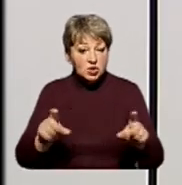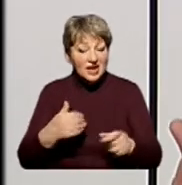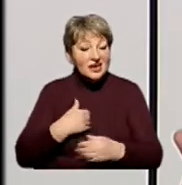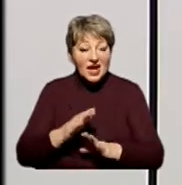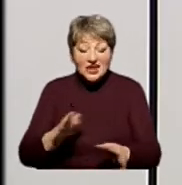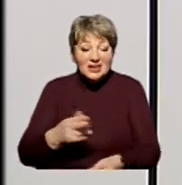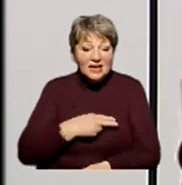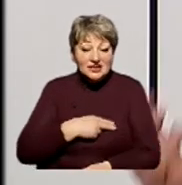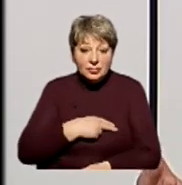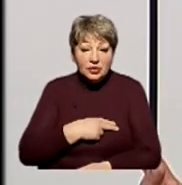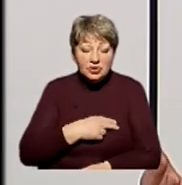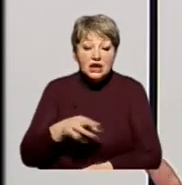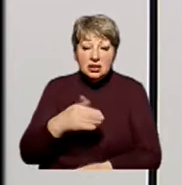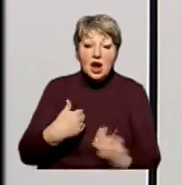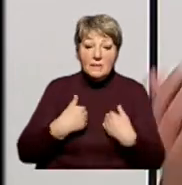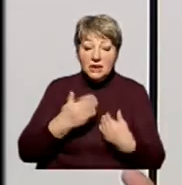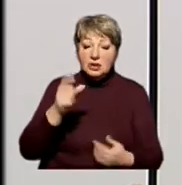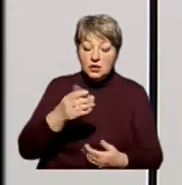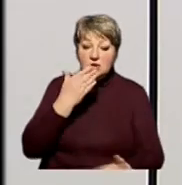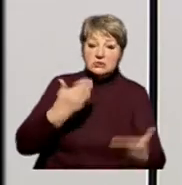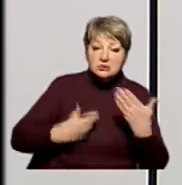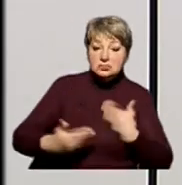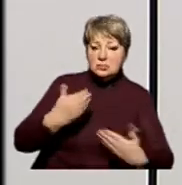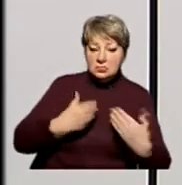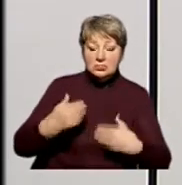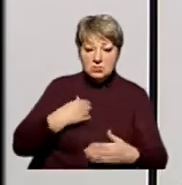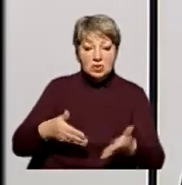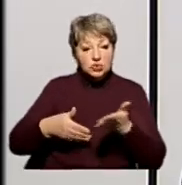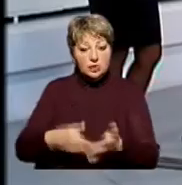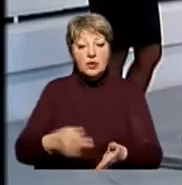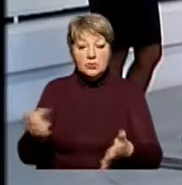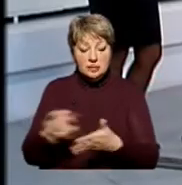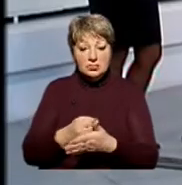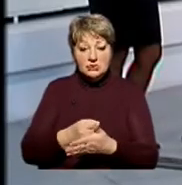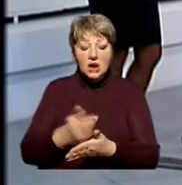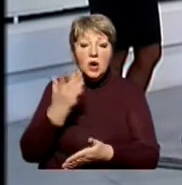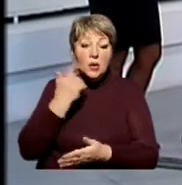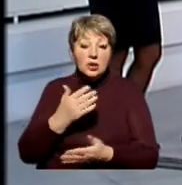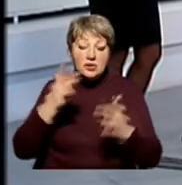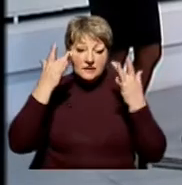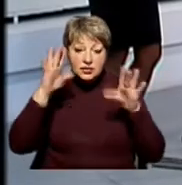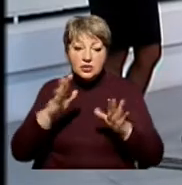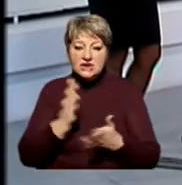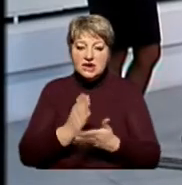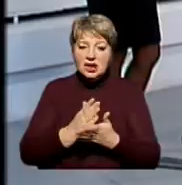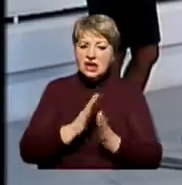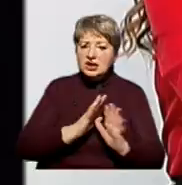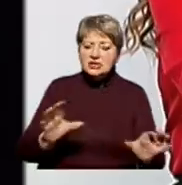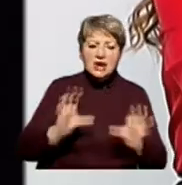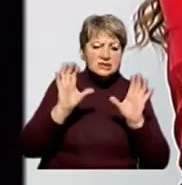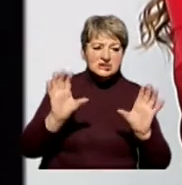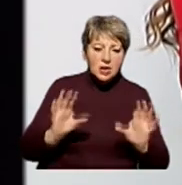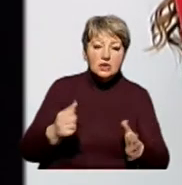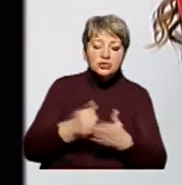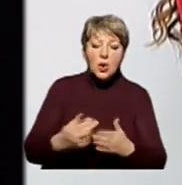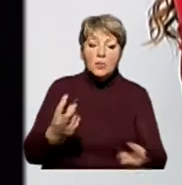депутат, я не є чиновник, але до мене люди звертаються і ми помагаємо їх відстоювати. Коли йде незаконна вирубка лісу чи незаконний видобуток піску, до нас